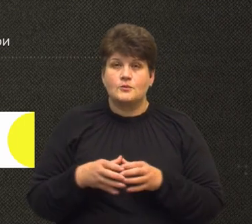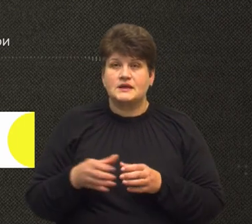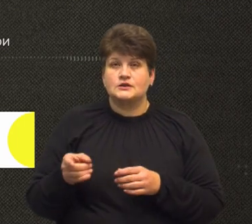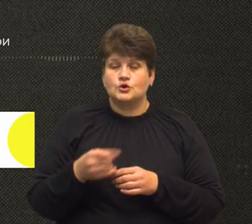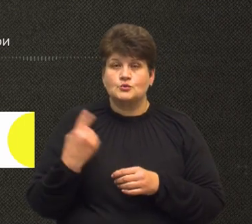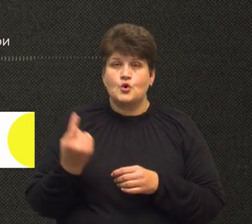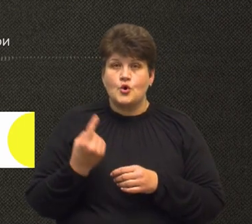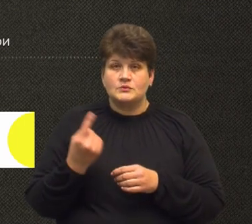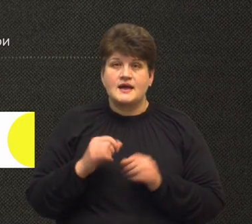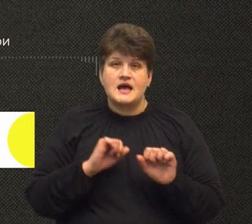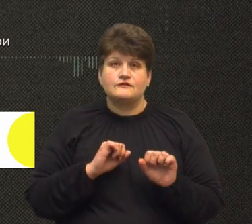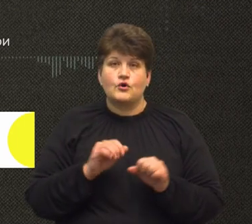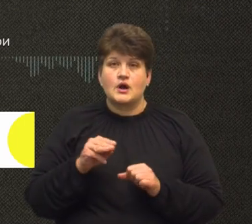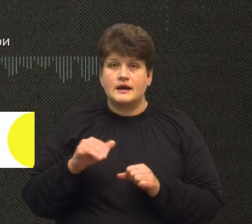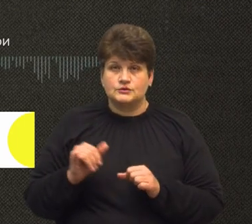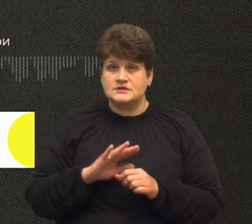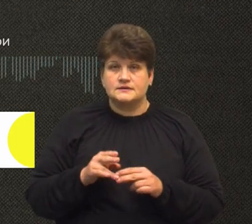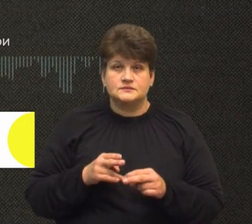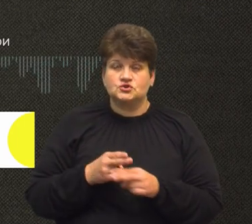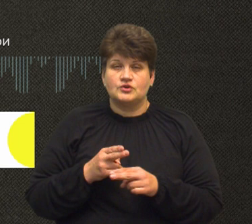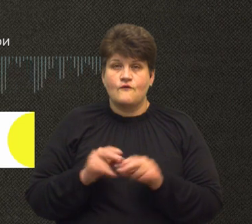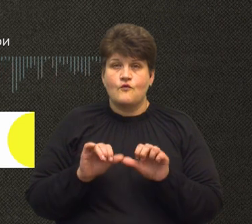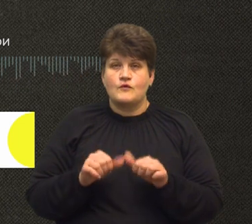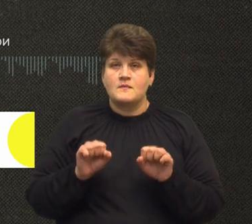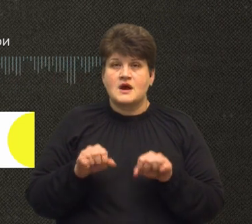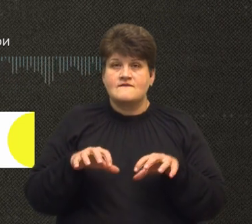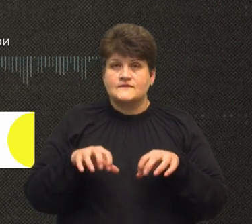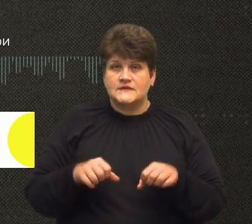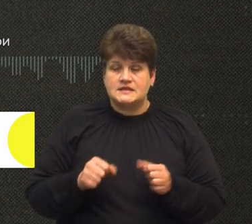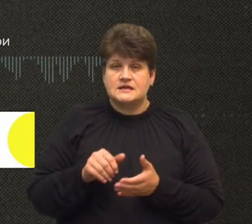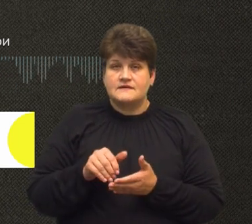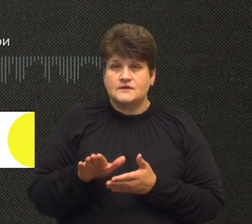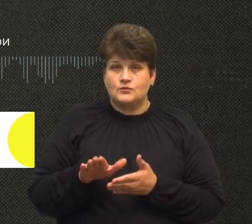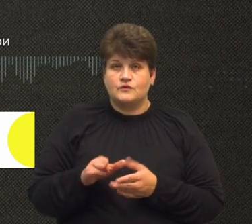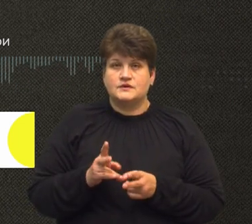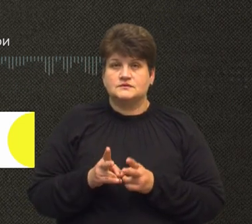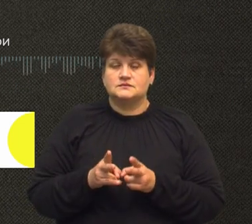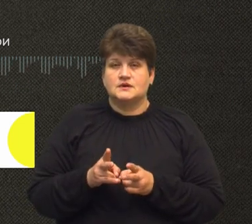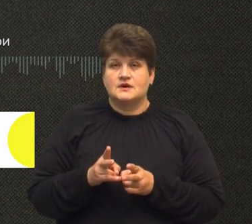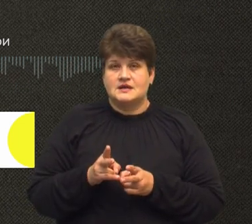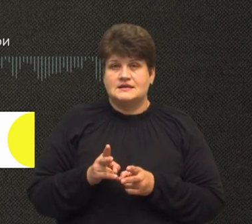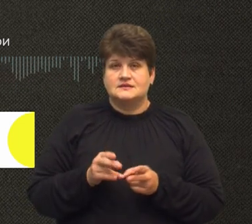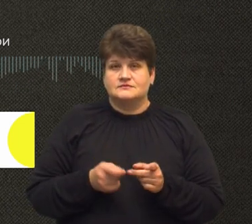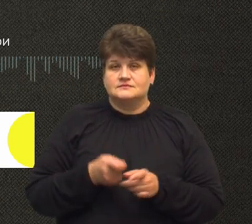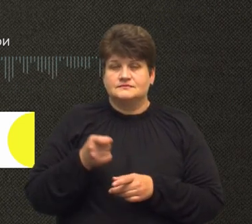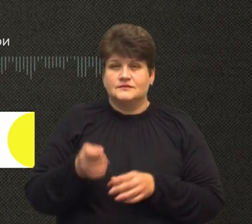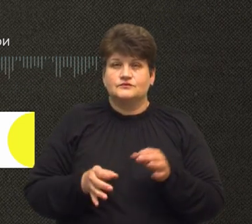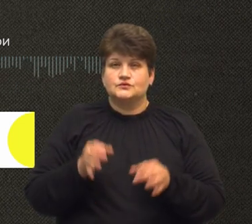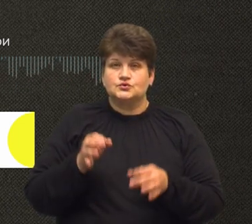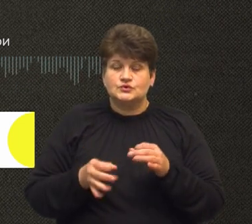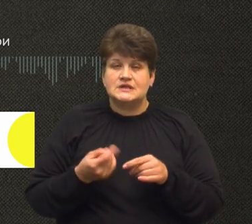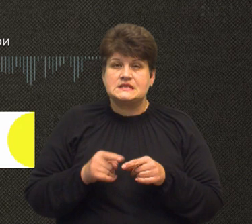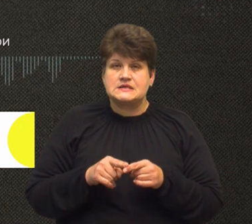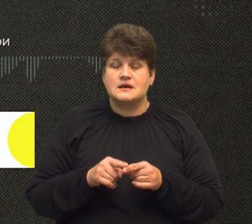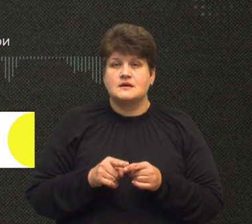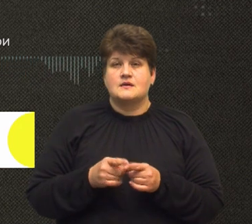області, та адвокату за неперешкоджання в оформленні права власності та відмовою до скарження рішення суду. Саме ці кошти, нібито за своєю послугою,